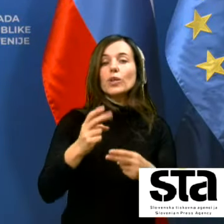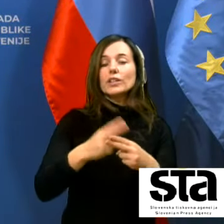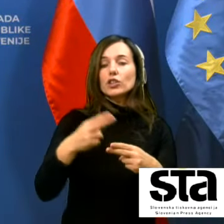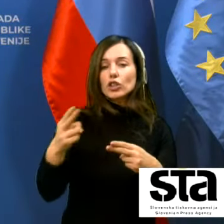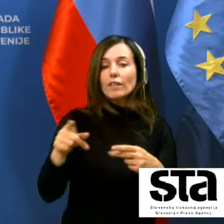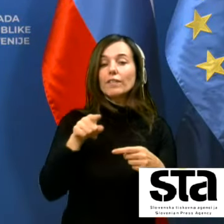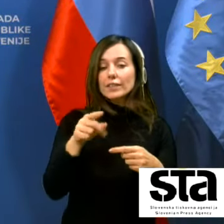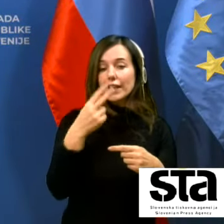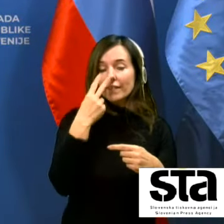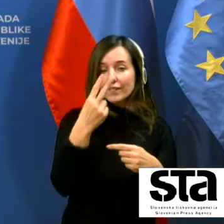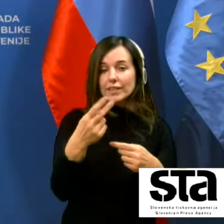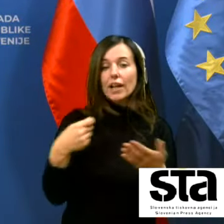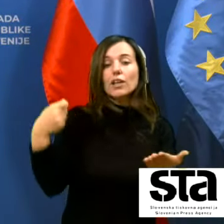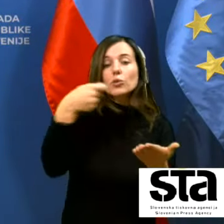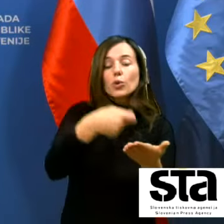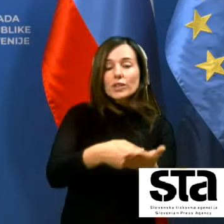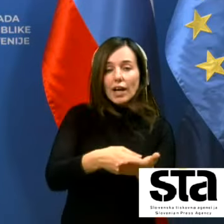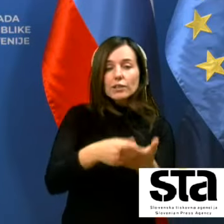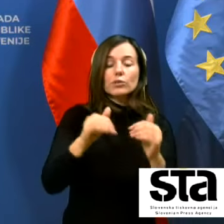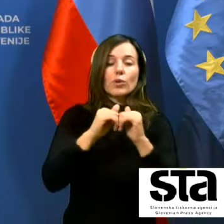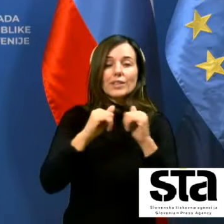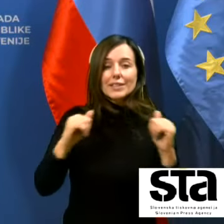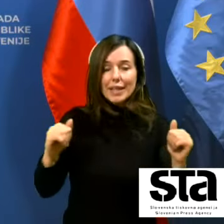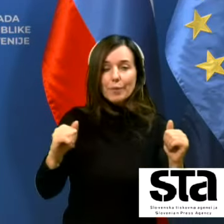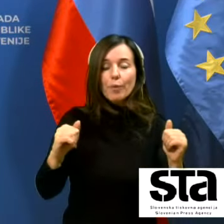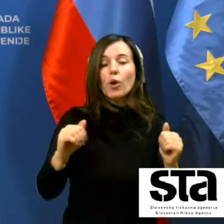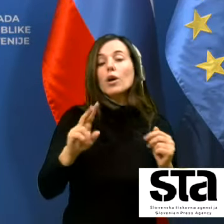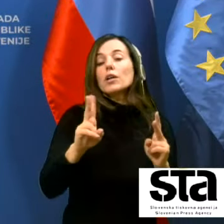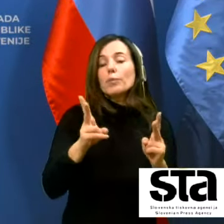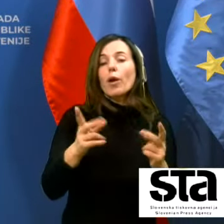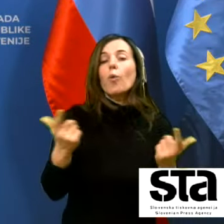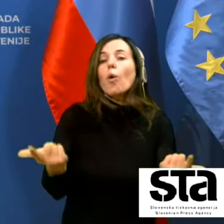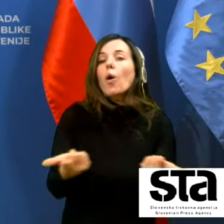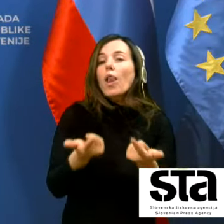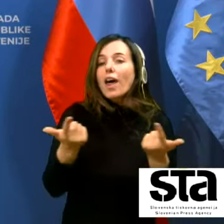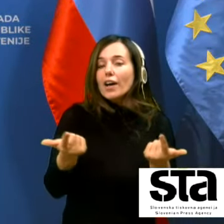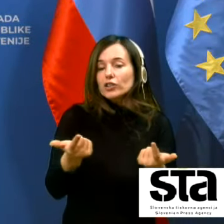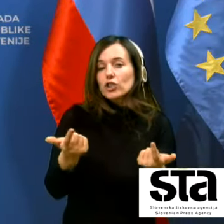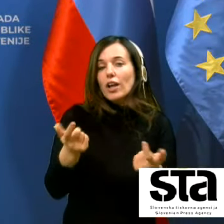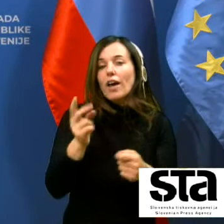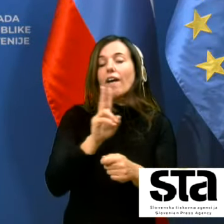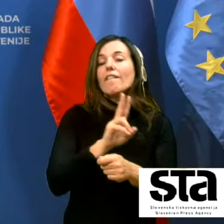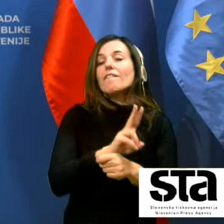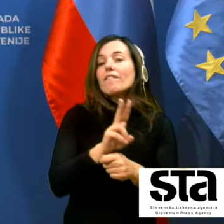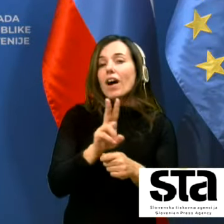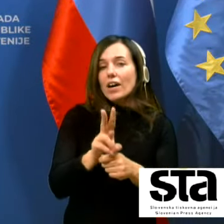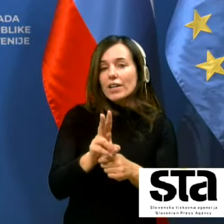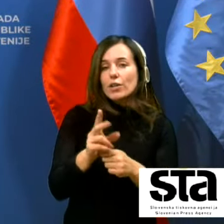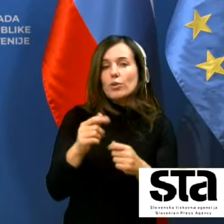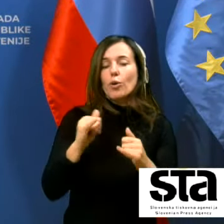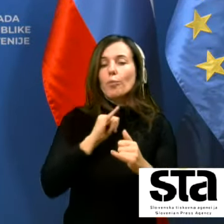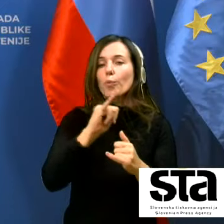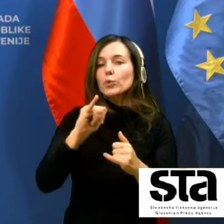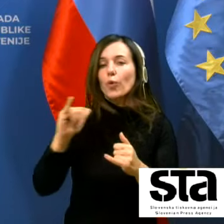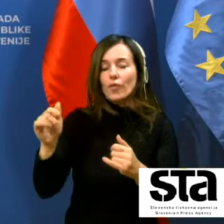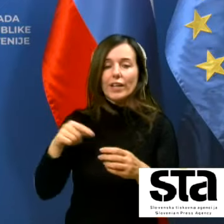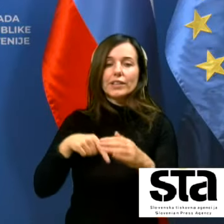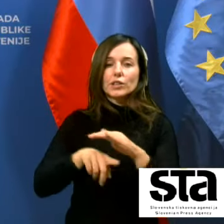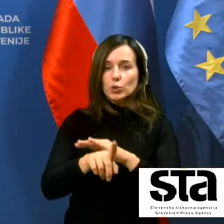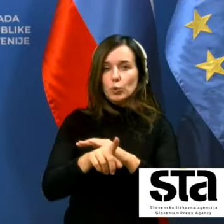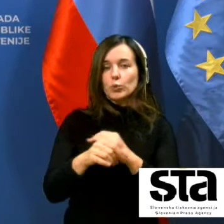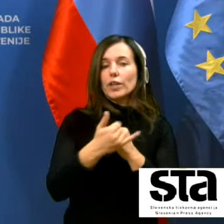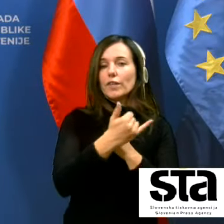v tem videla dodatno izjemo ki bi olajšala varno potovanje znotraj posamezne